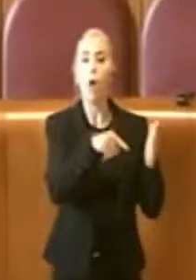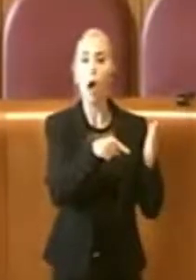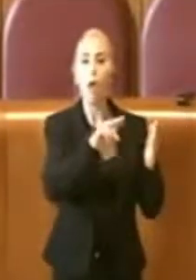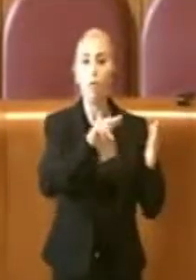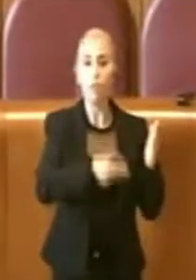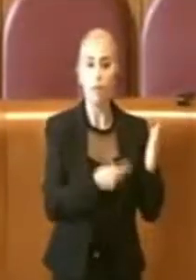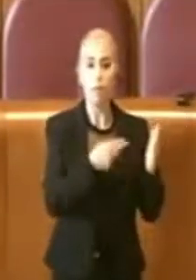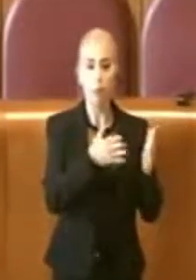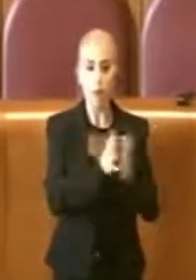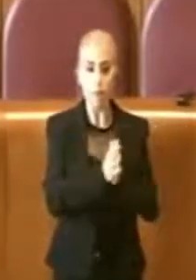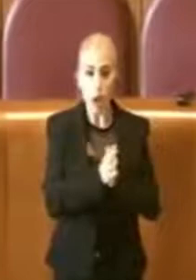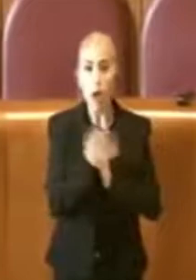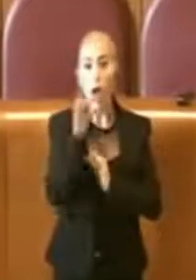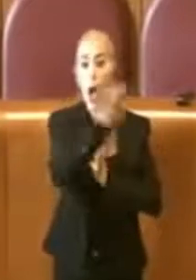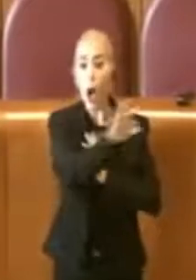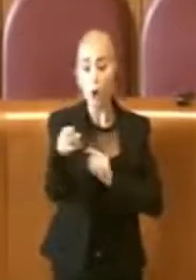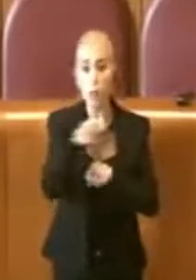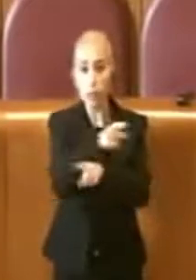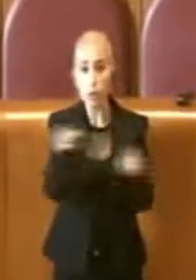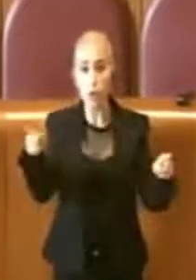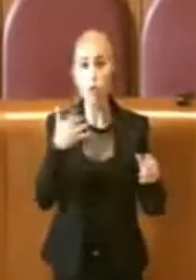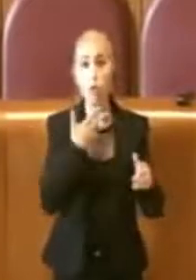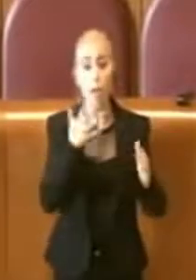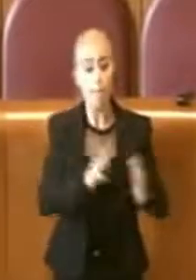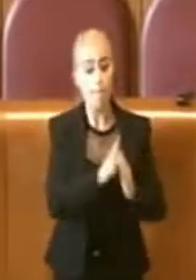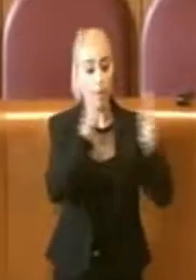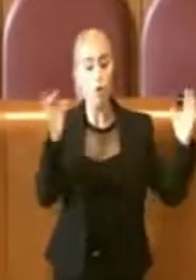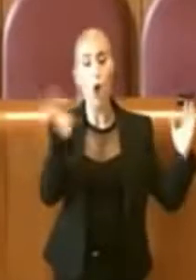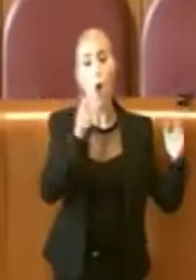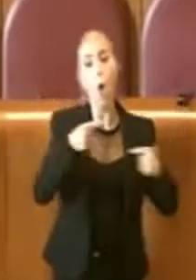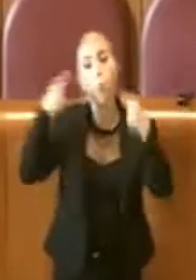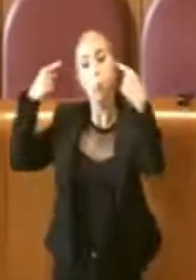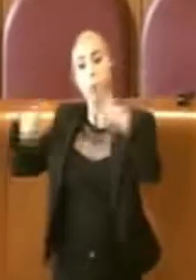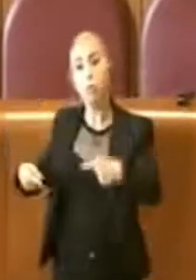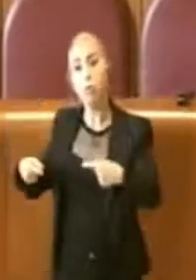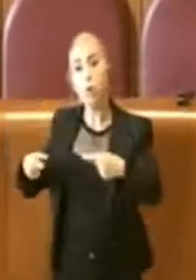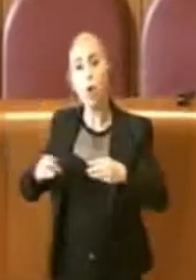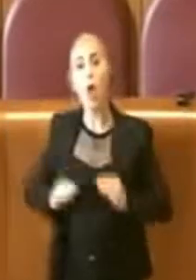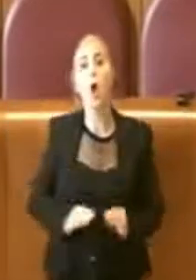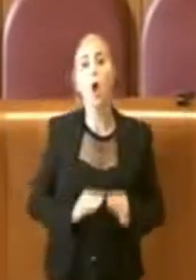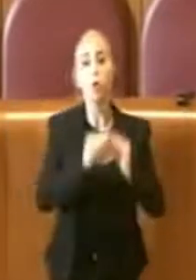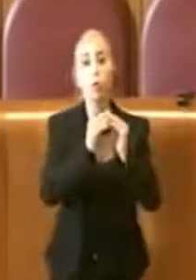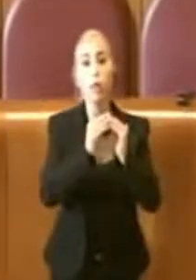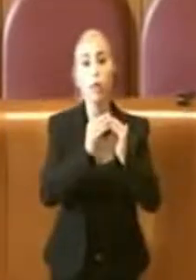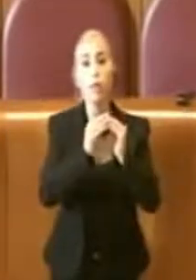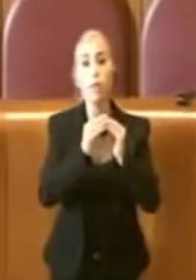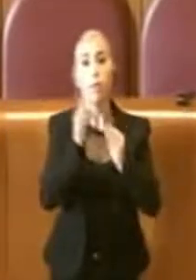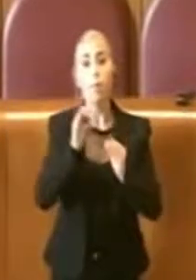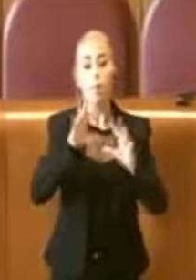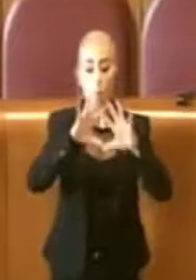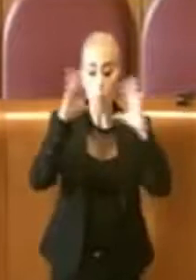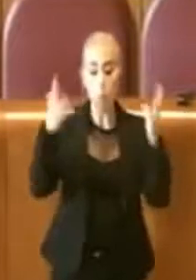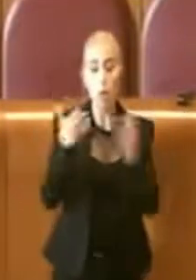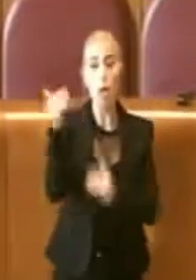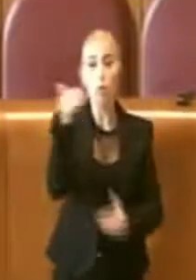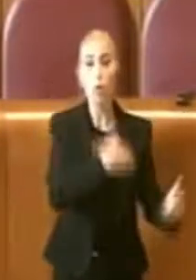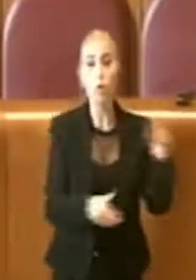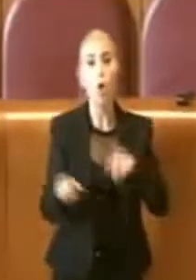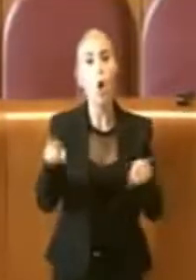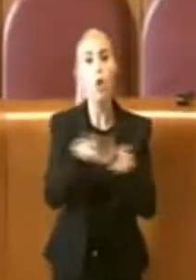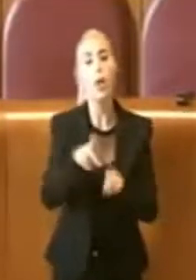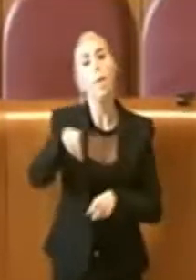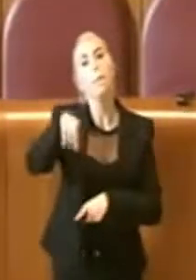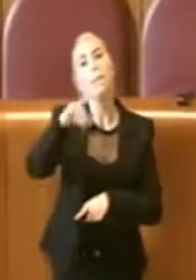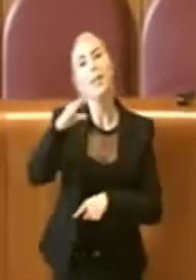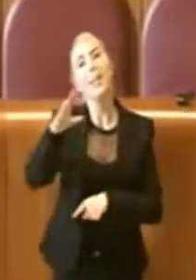era nelle maggioranze, nelle opposizioni, mentre si costruivano gli impianti per i mondiali di nuoto. La stessa consigliera Picca, se non